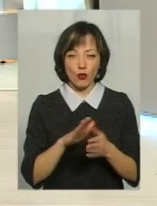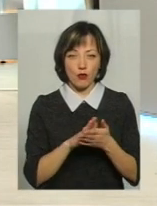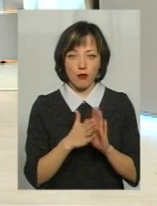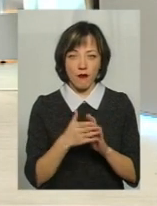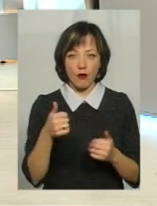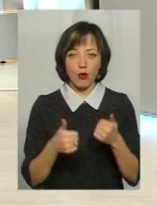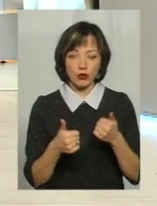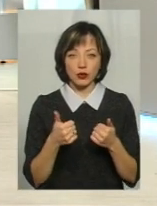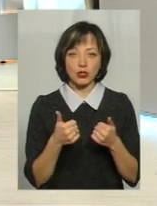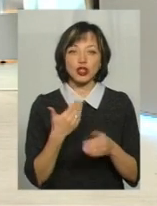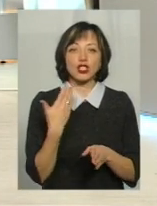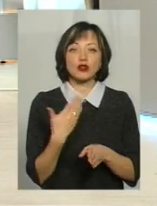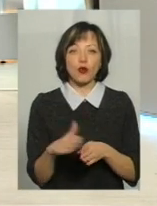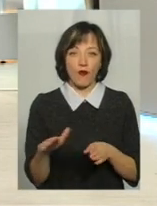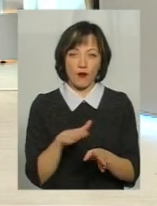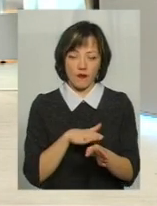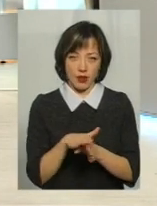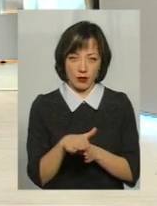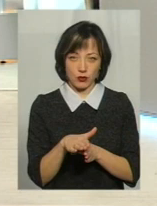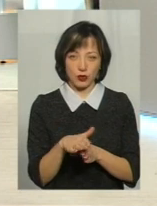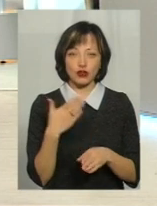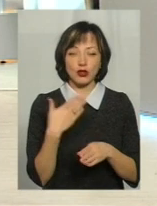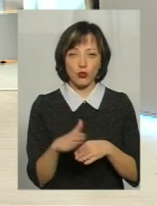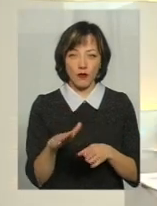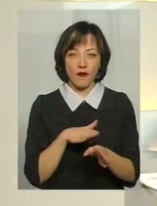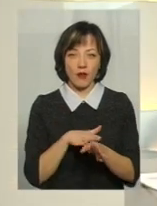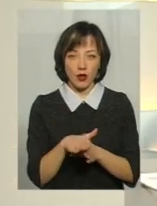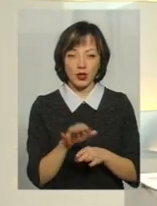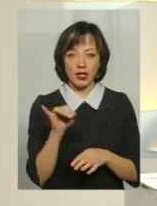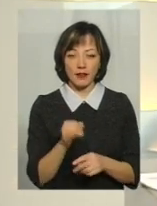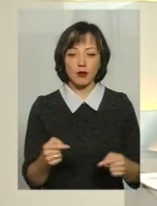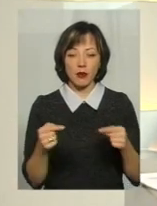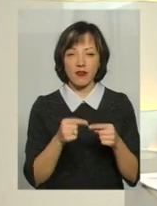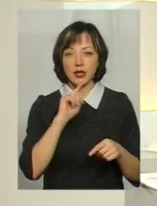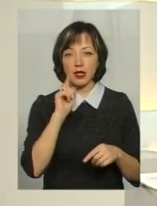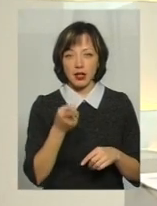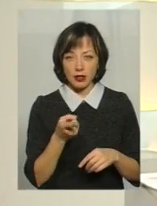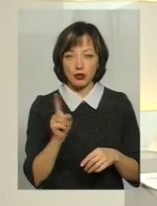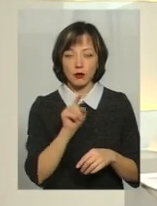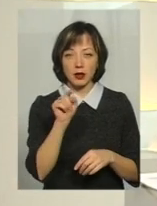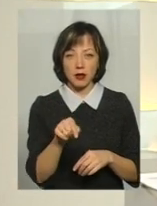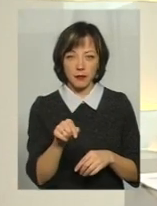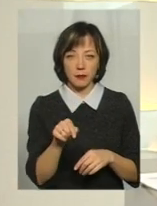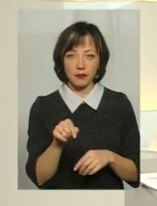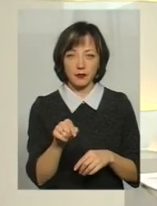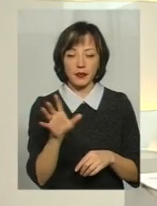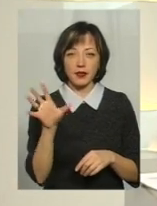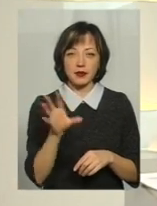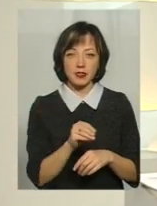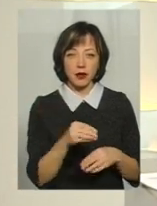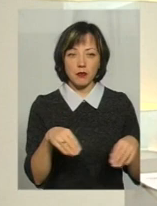конкурсу, тобто не забезпекти. Частково виконали умови конкурсу. переброшую. Частково виконали, відповідно, на рік, це рік їм, щоб вони там все